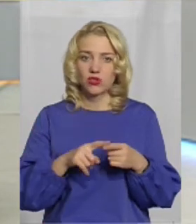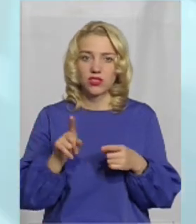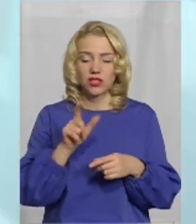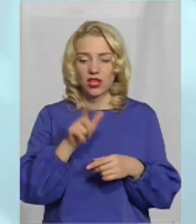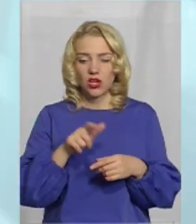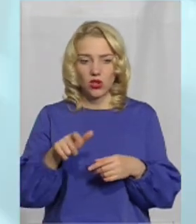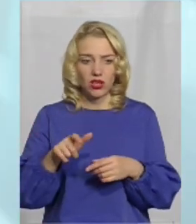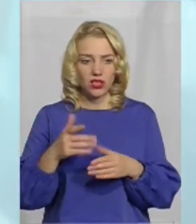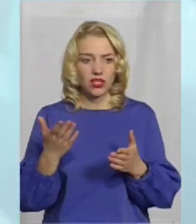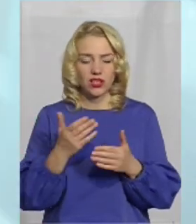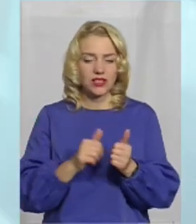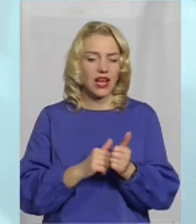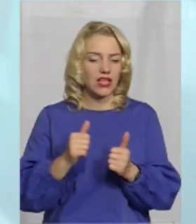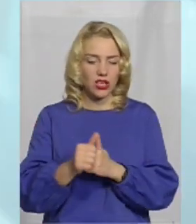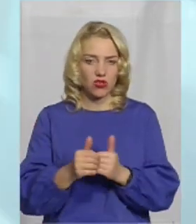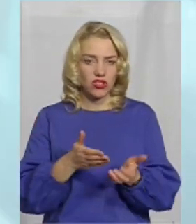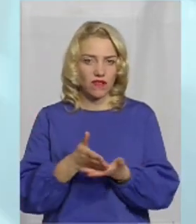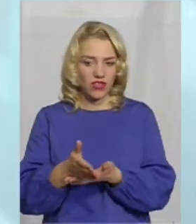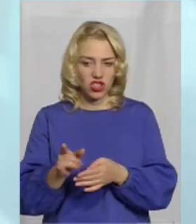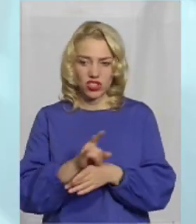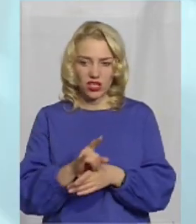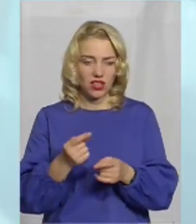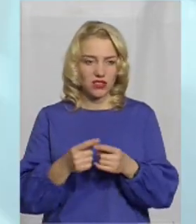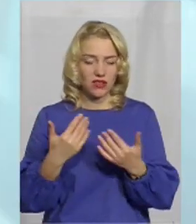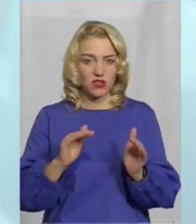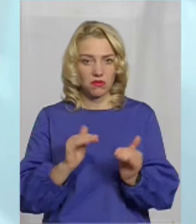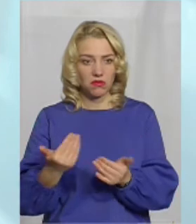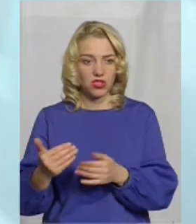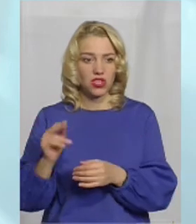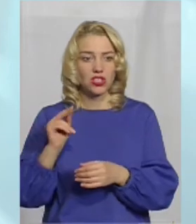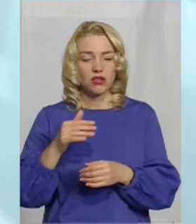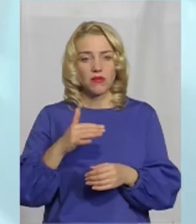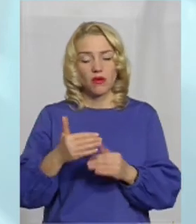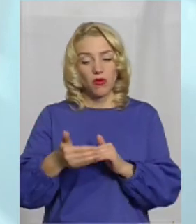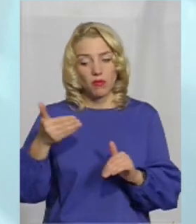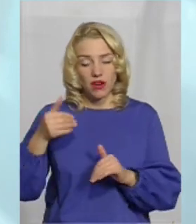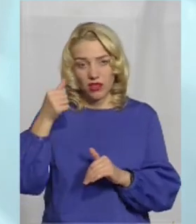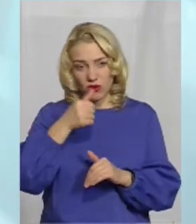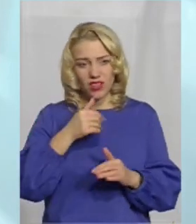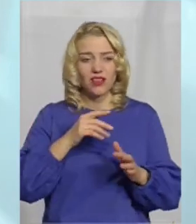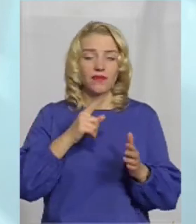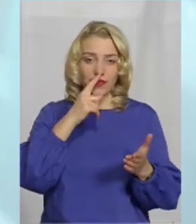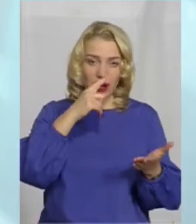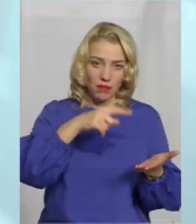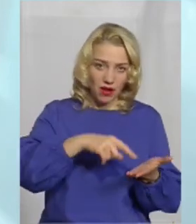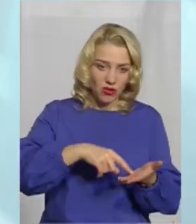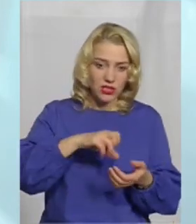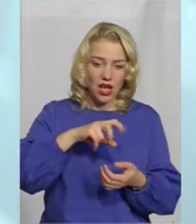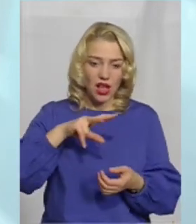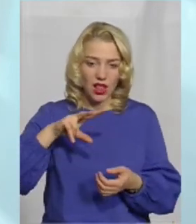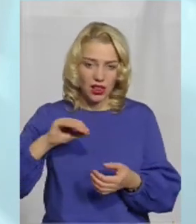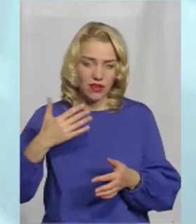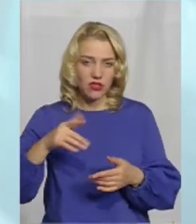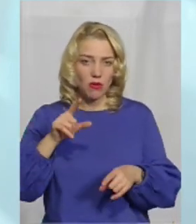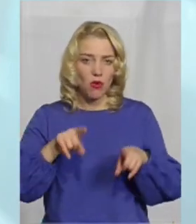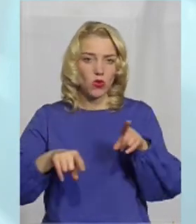лідируючий вид шахрайств. Їх набагато-набагато менше, ніж було попередні роки. Трапляється, але я можу навіть сказати, що